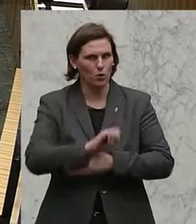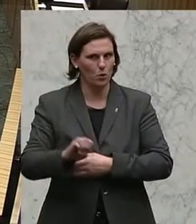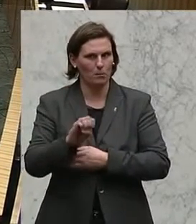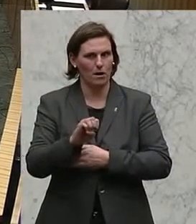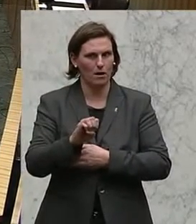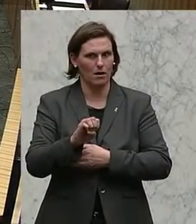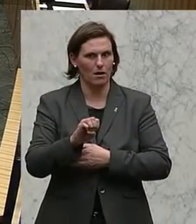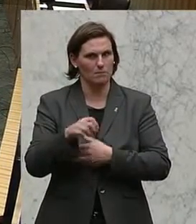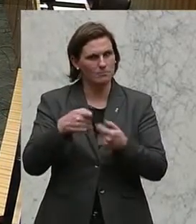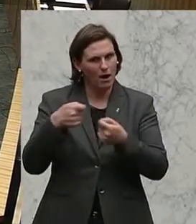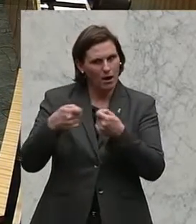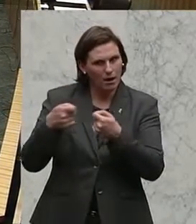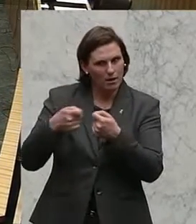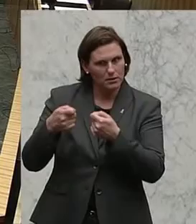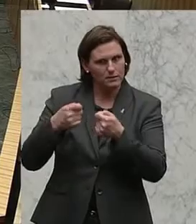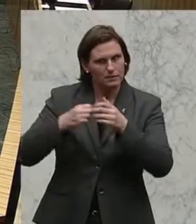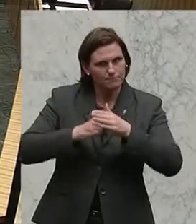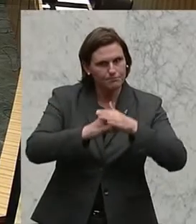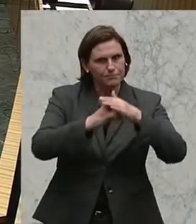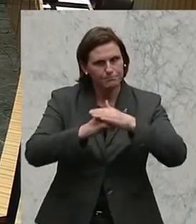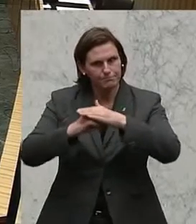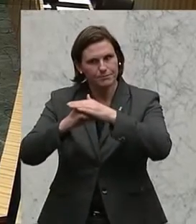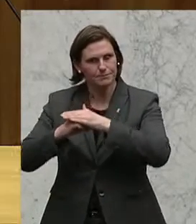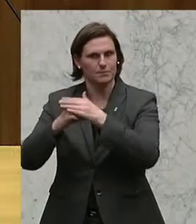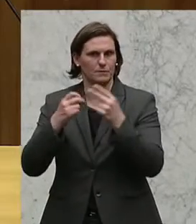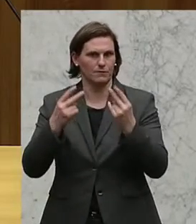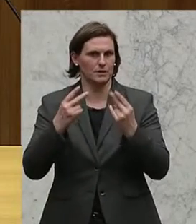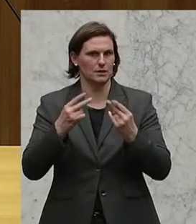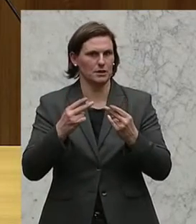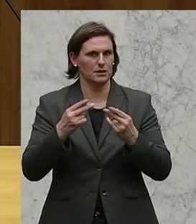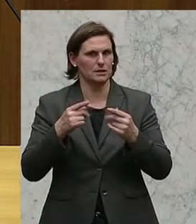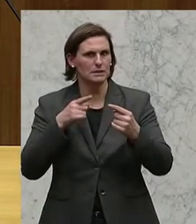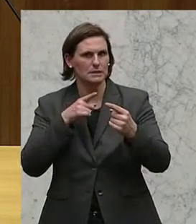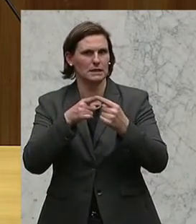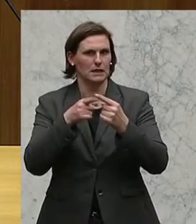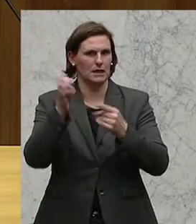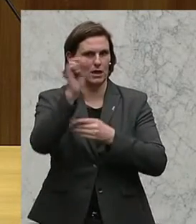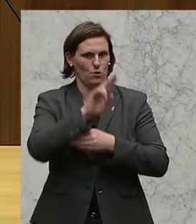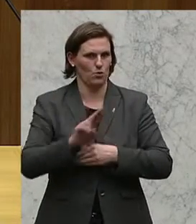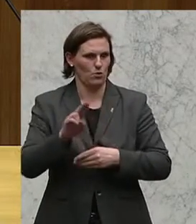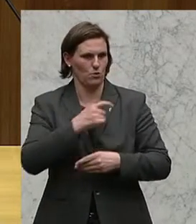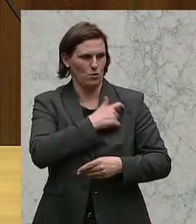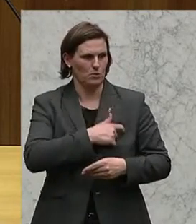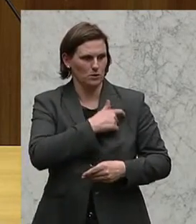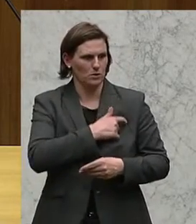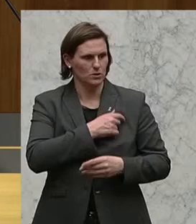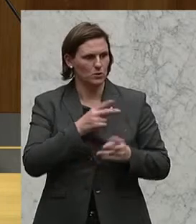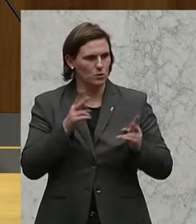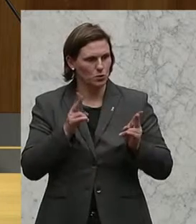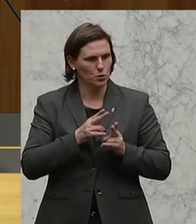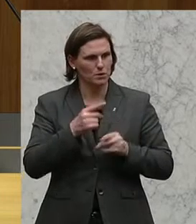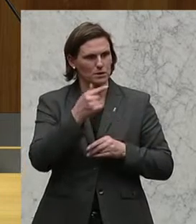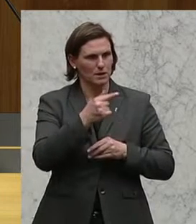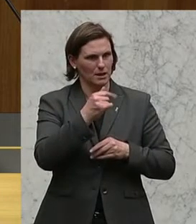Hinsicht eine wichtige, überaus wichtige Zielsetzung der Europäischen Kommission. Und ich darf Sie kurz vielleicht wegführen von dem Thema